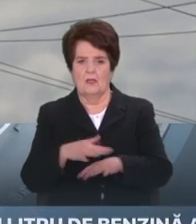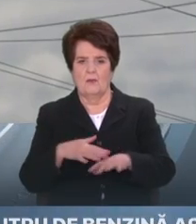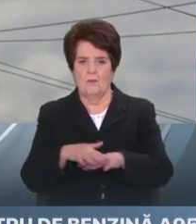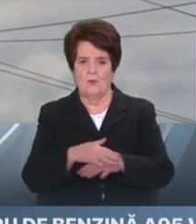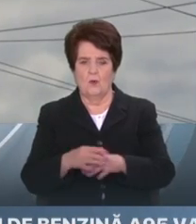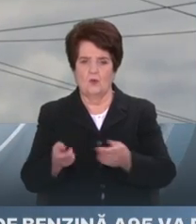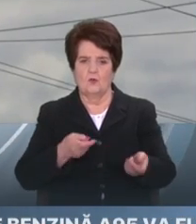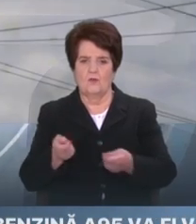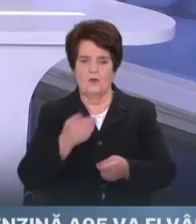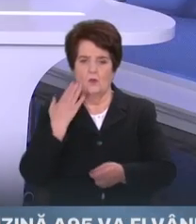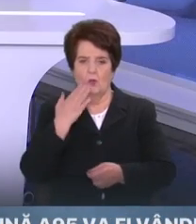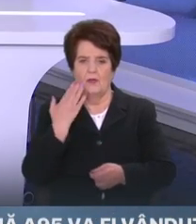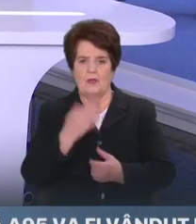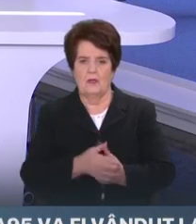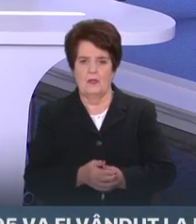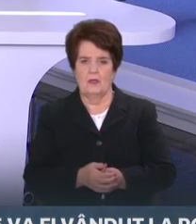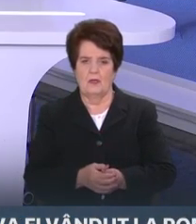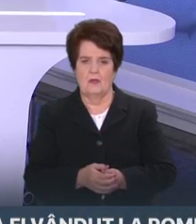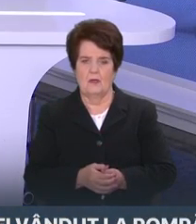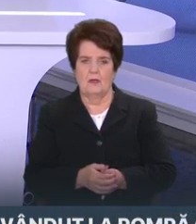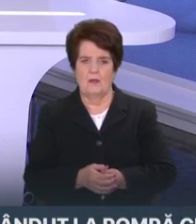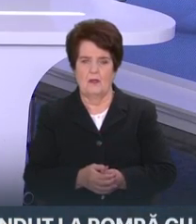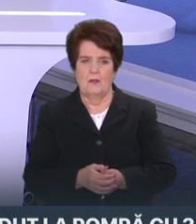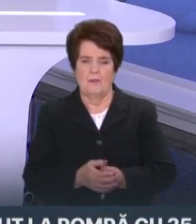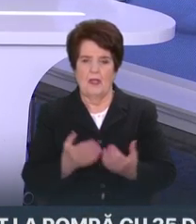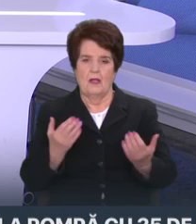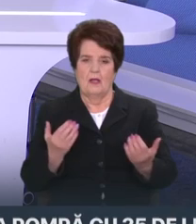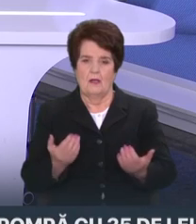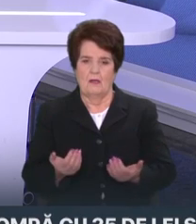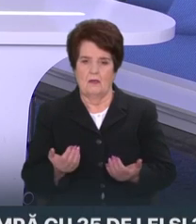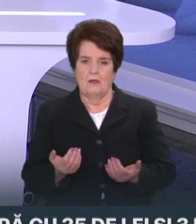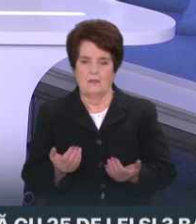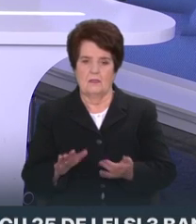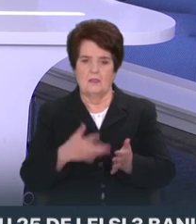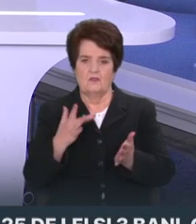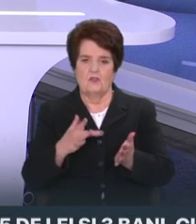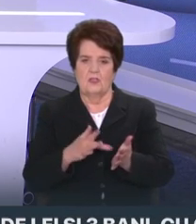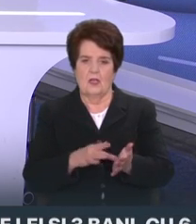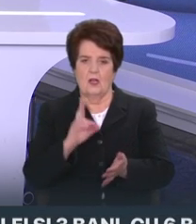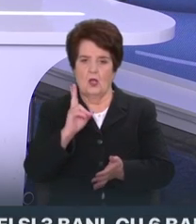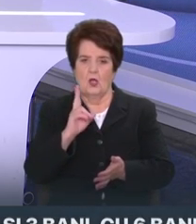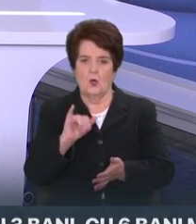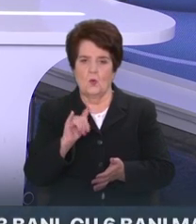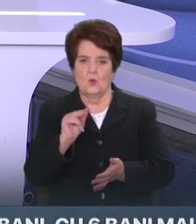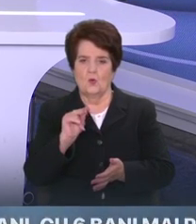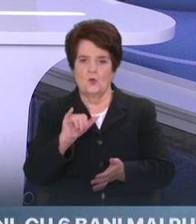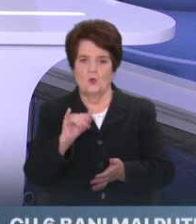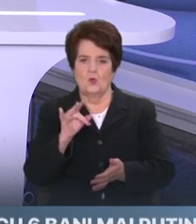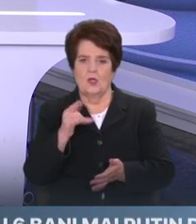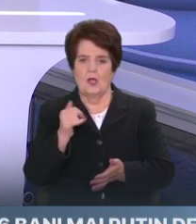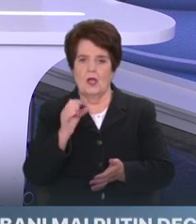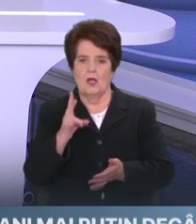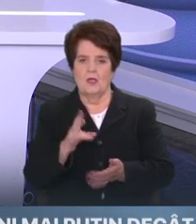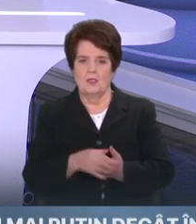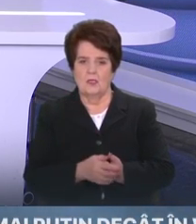guvernul României. Ce volum ne livrează astăzi centrala de la Cuciurgan? Și cu cât este acesta mai